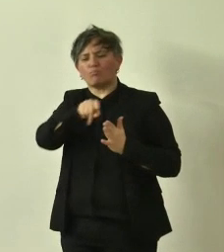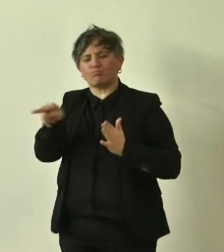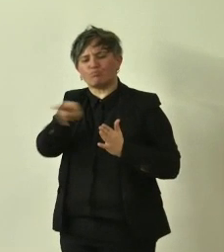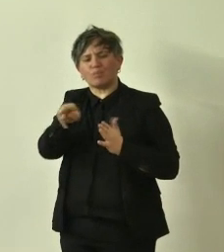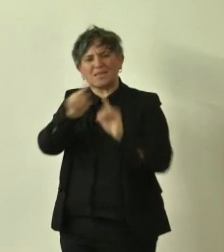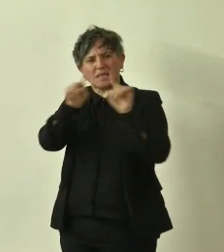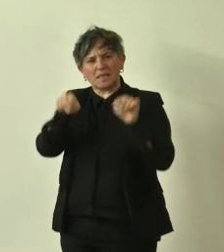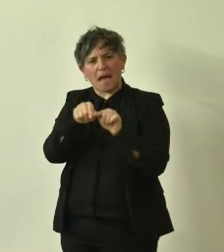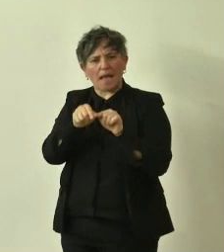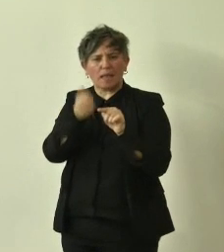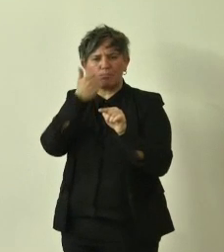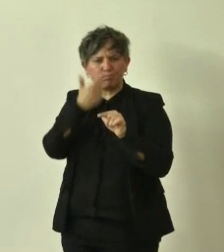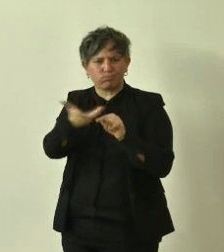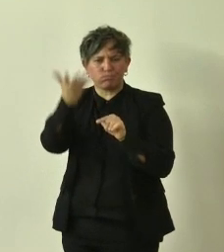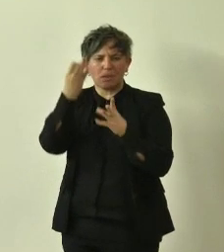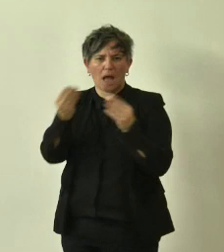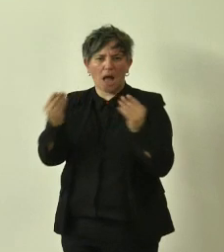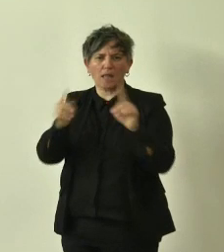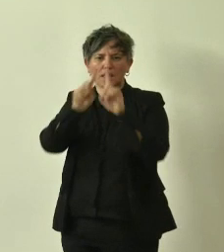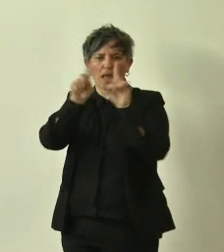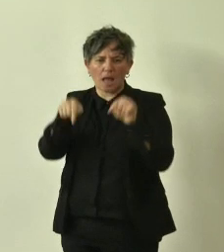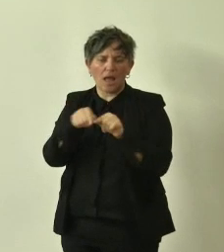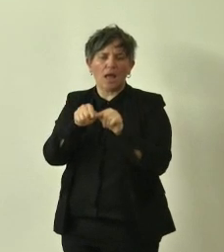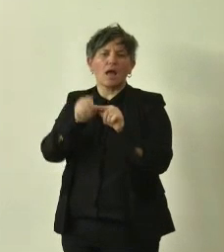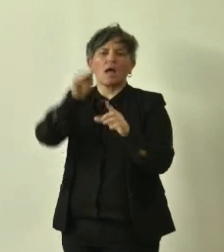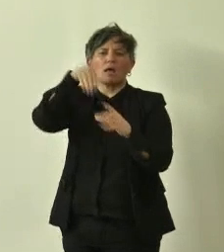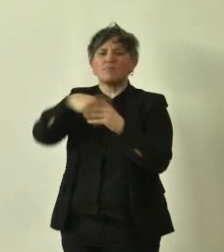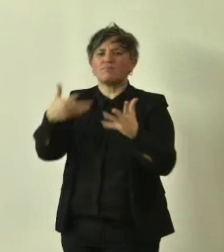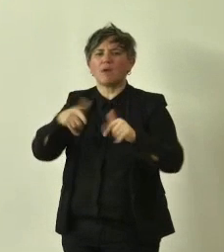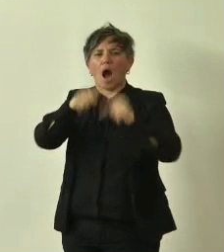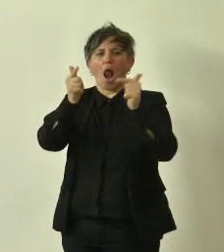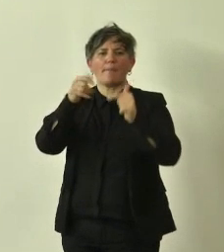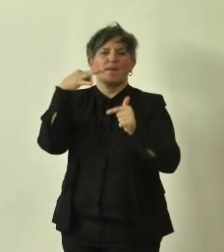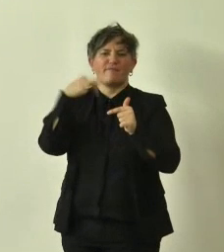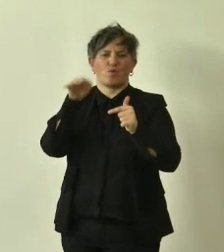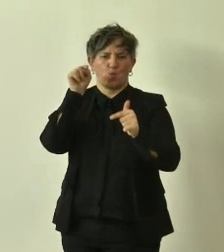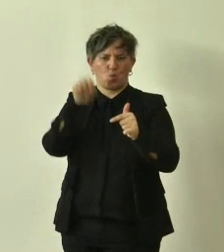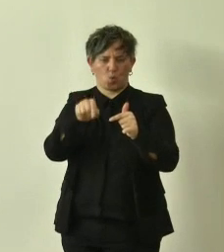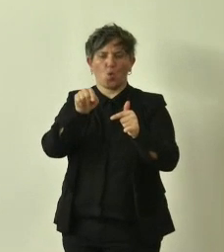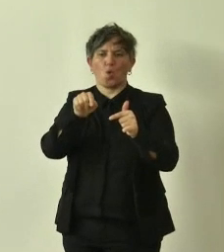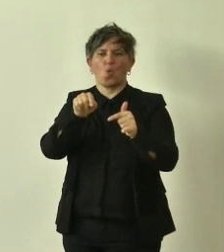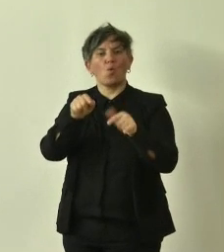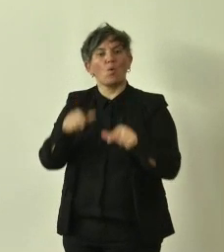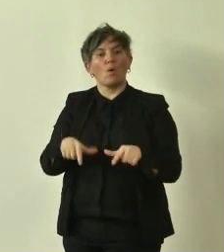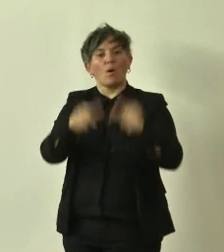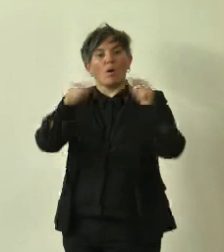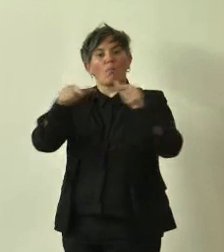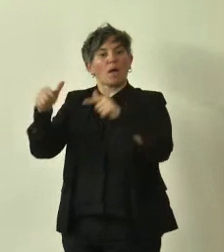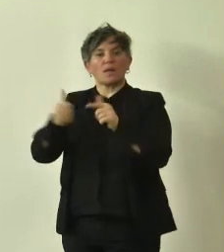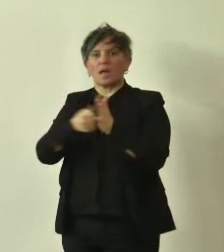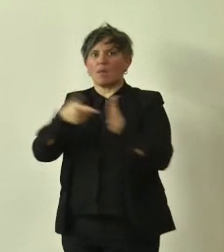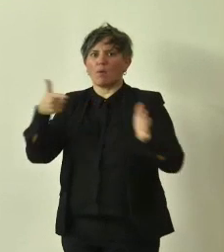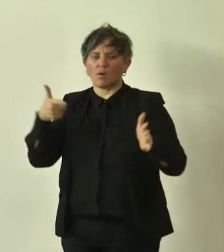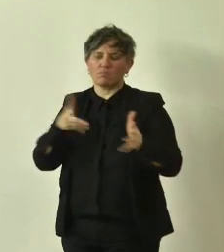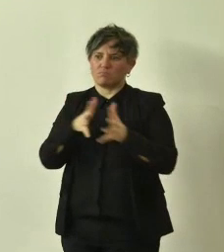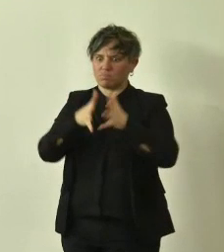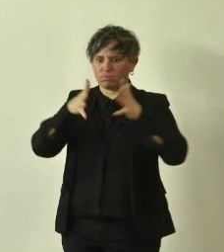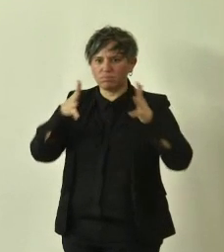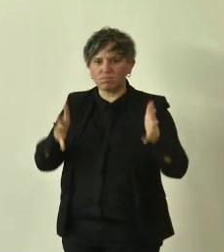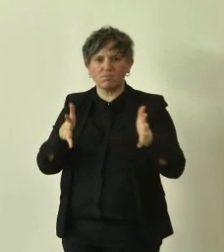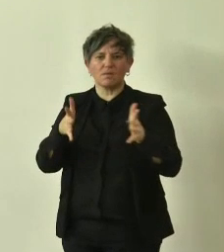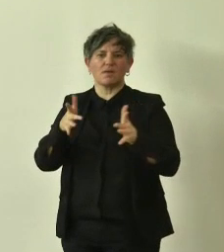frutto di varie specie tutte piante che sono molto interessanti per le dimensioni anche per il valore